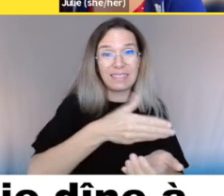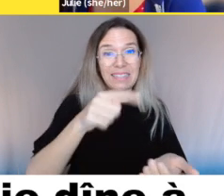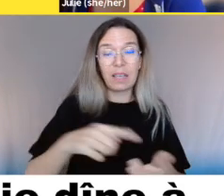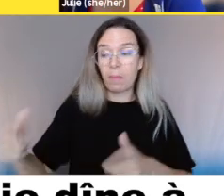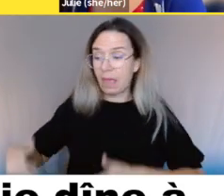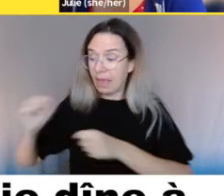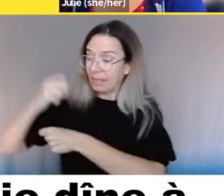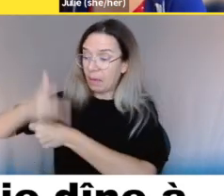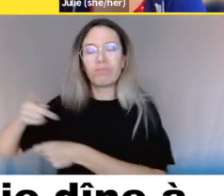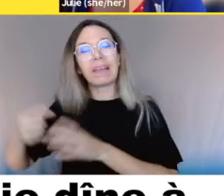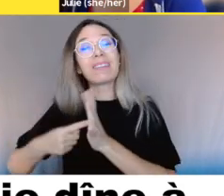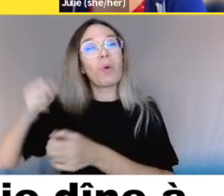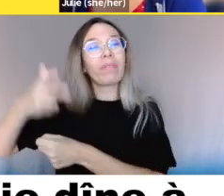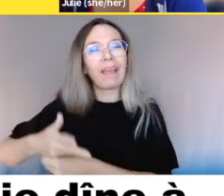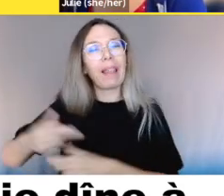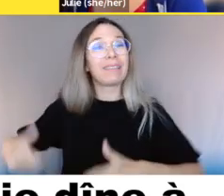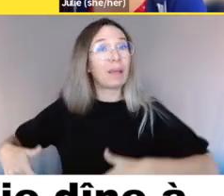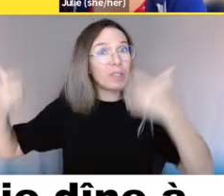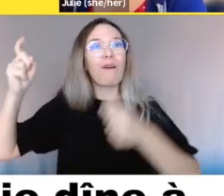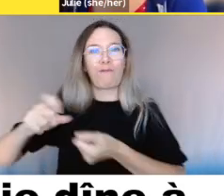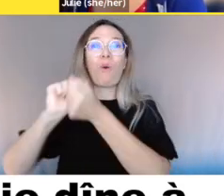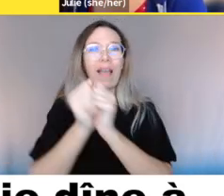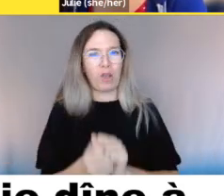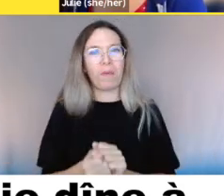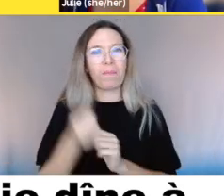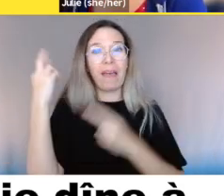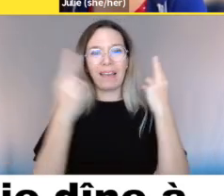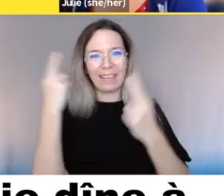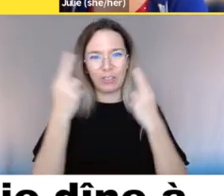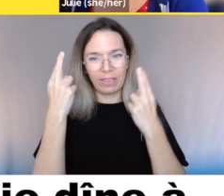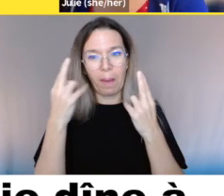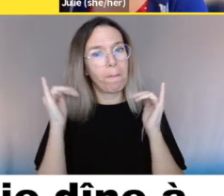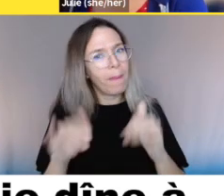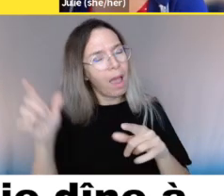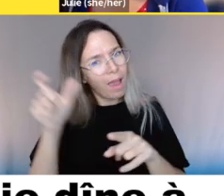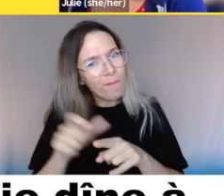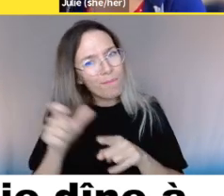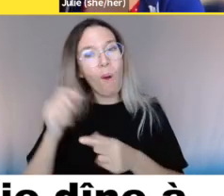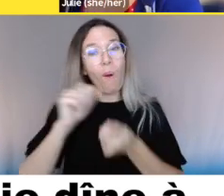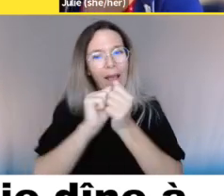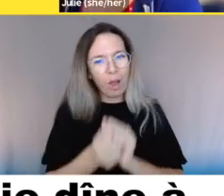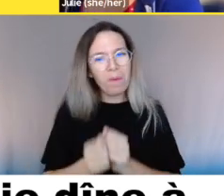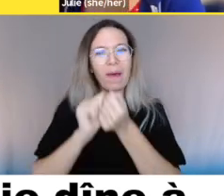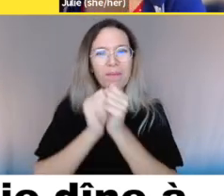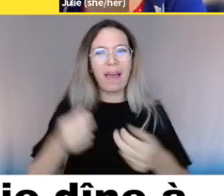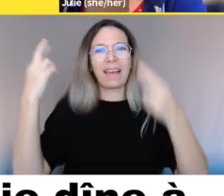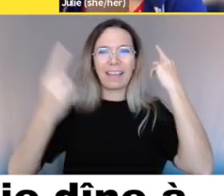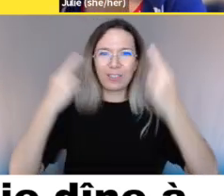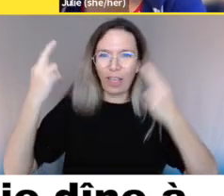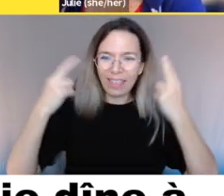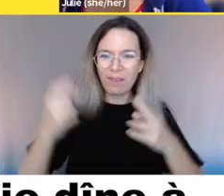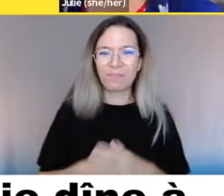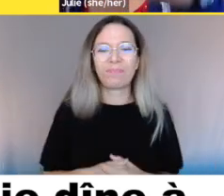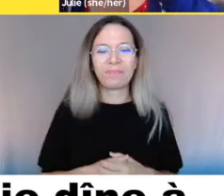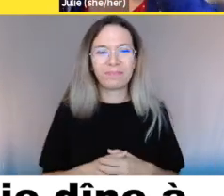de la jeunesse de la réunion contre Hôtel Villa de France de 1948. Vous avez toujours